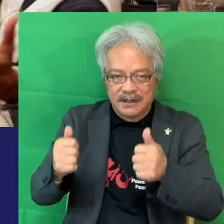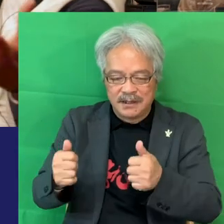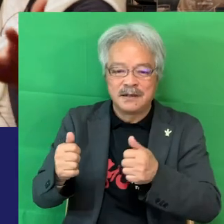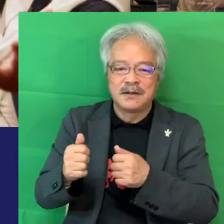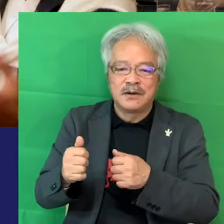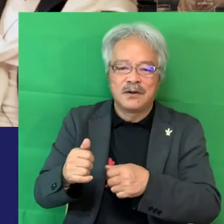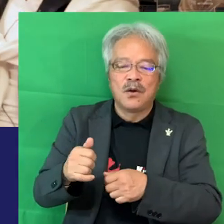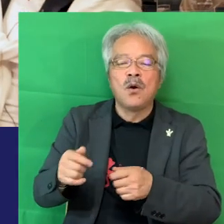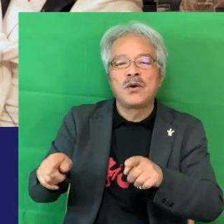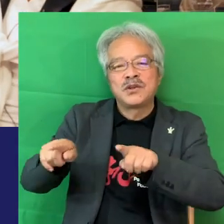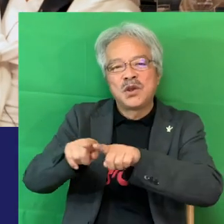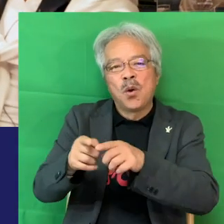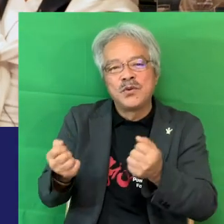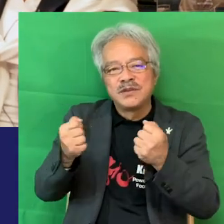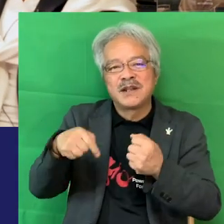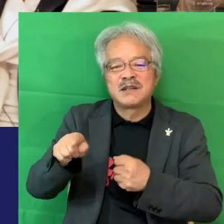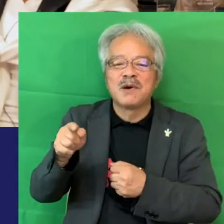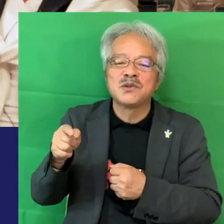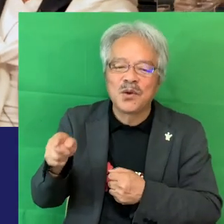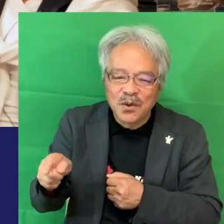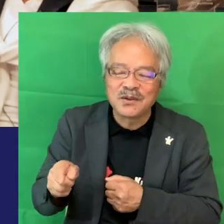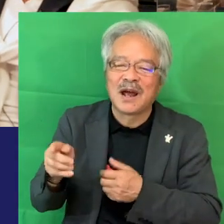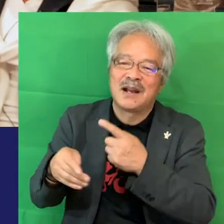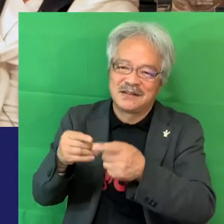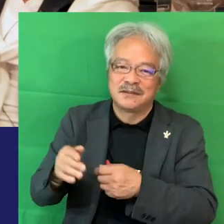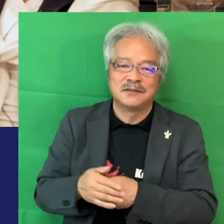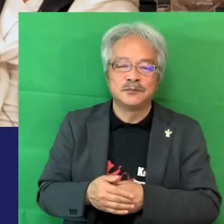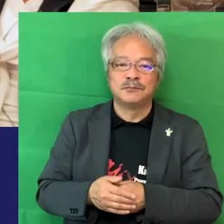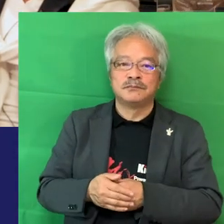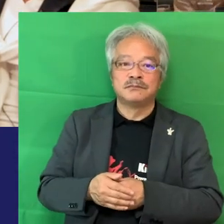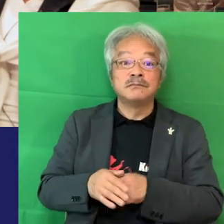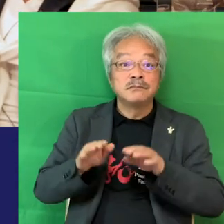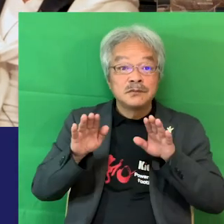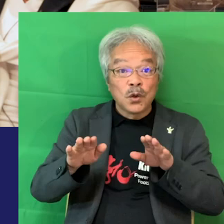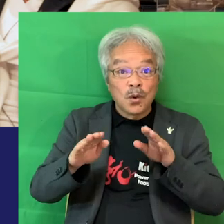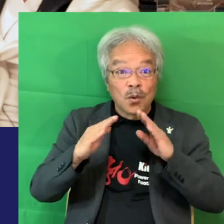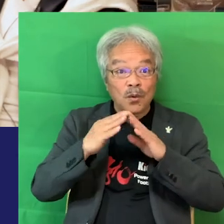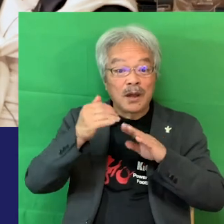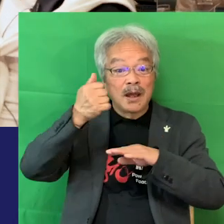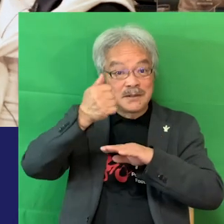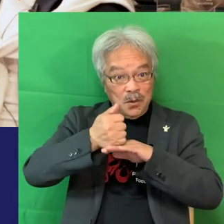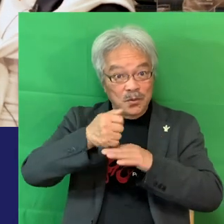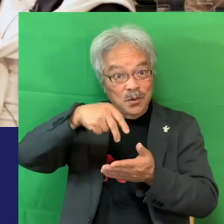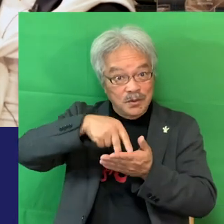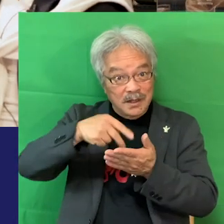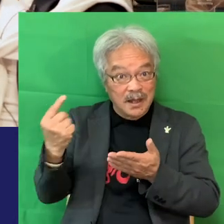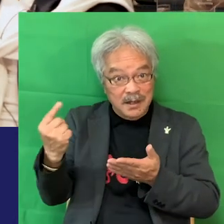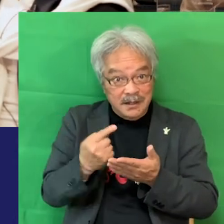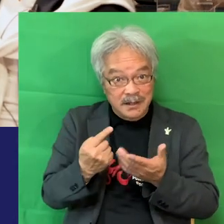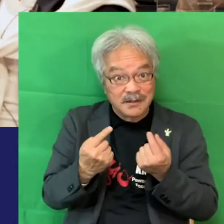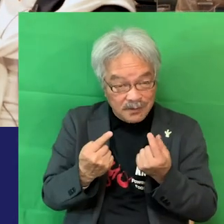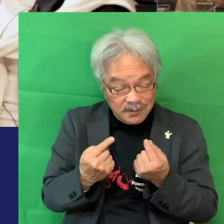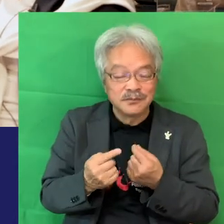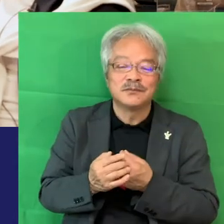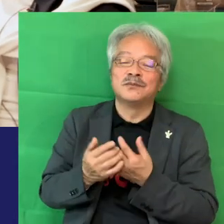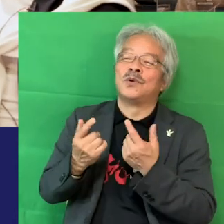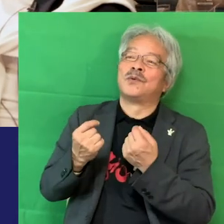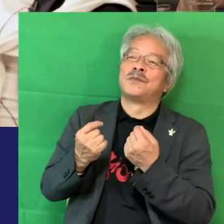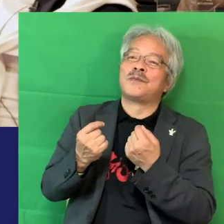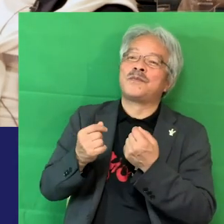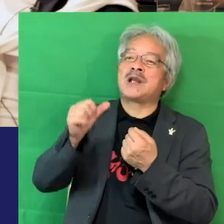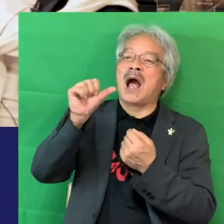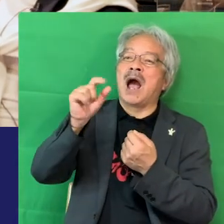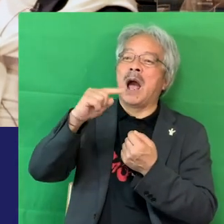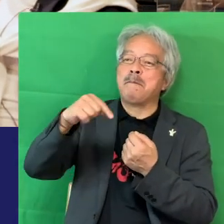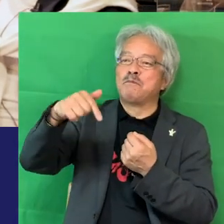共有していきましょうよっていう話をしたりとか今日も会長としての役割ですねそうですねねえアンプテ作